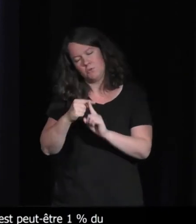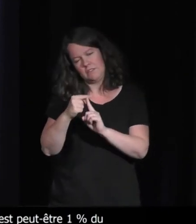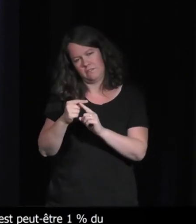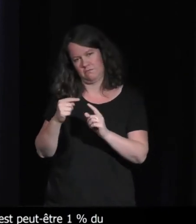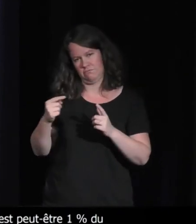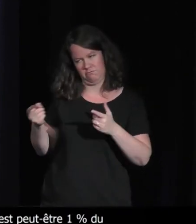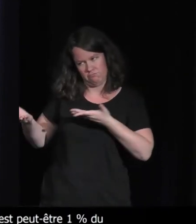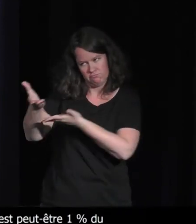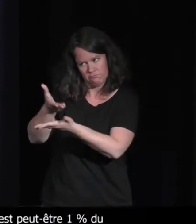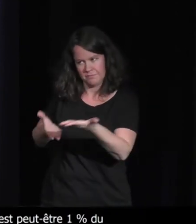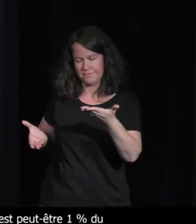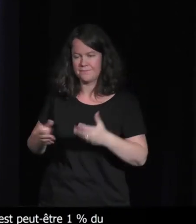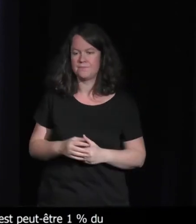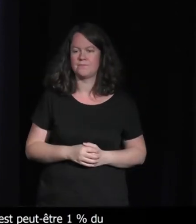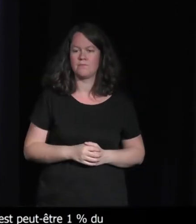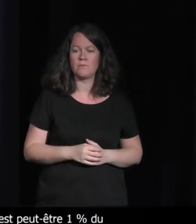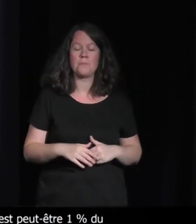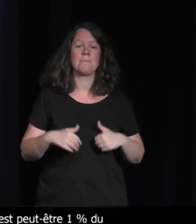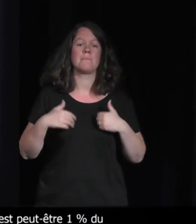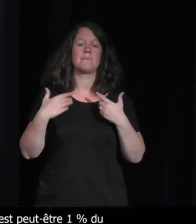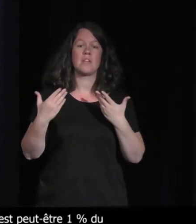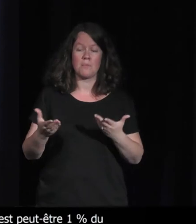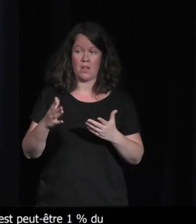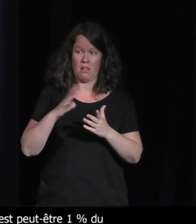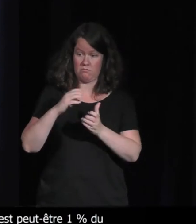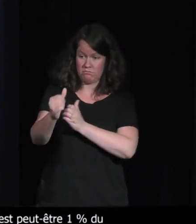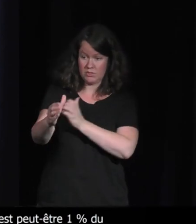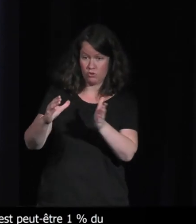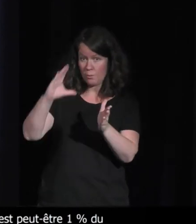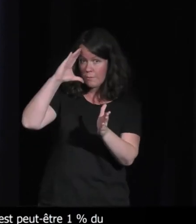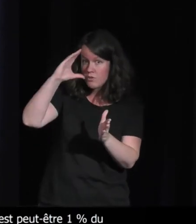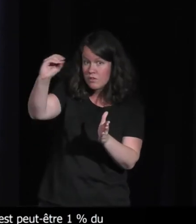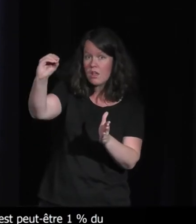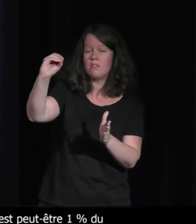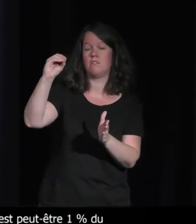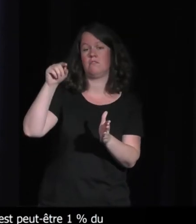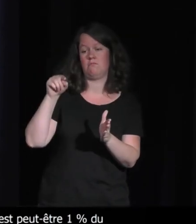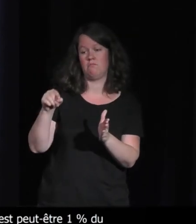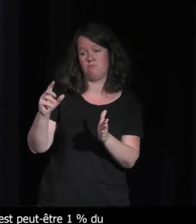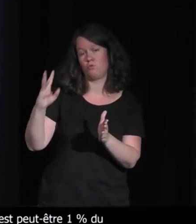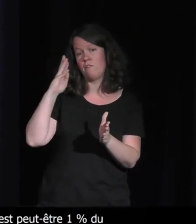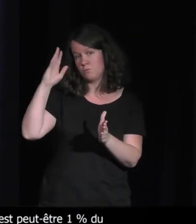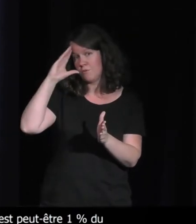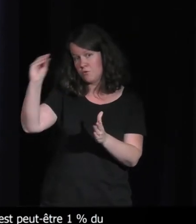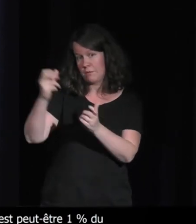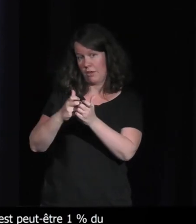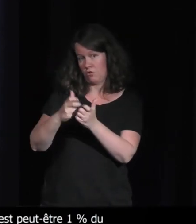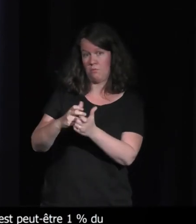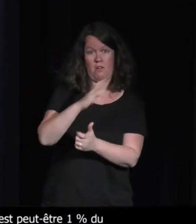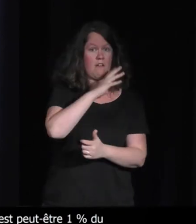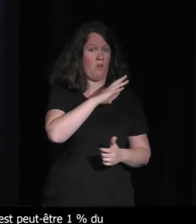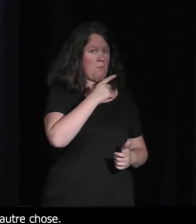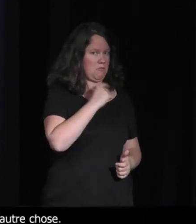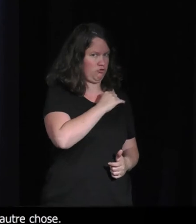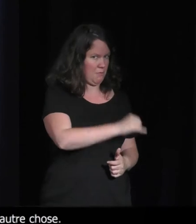milieu professionnel commence aussi un peu à s'en emparer. Il y a des endroits, voilà, des conférences professionnelles où il n'y avait pas ce genre de sujet abordé à l